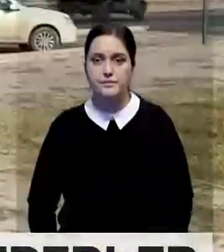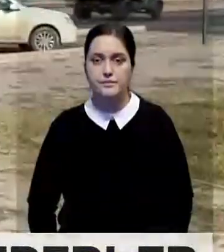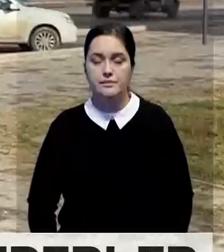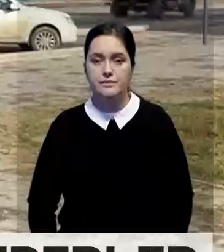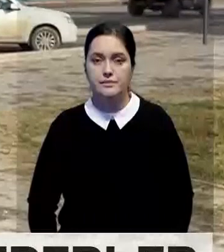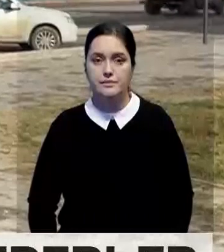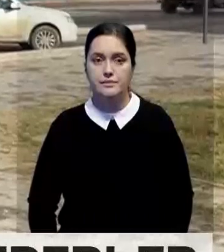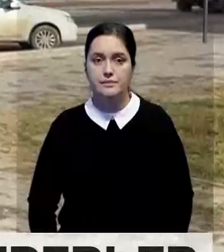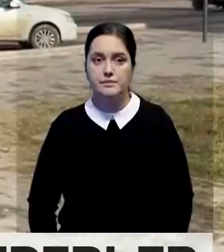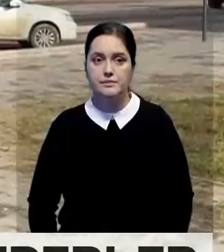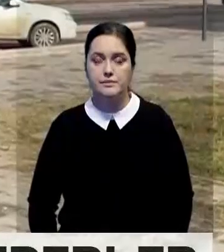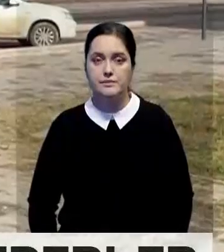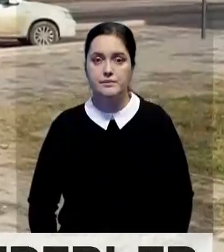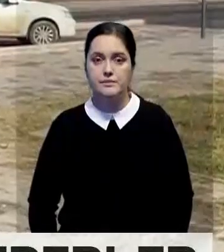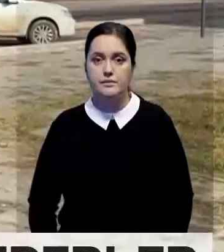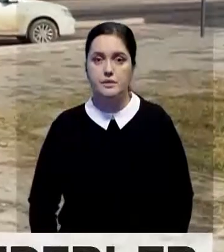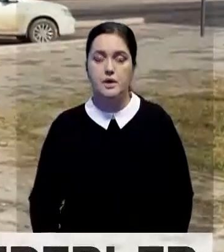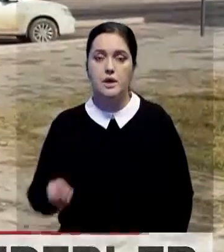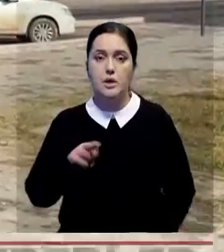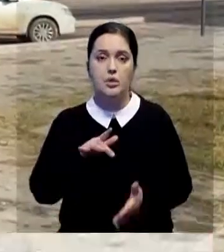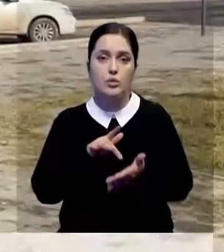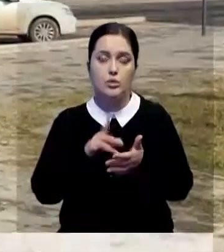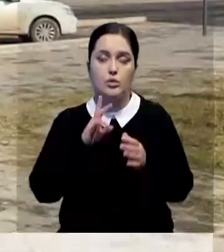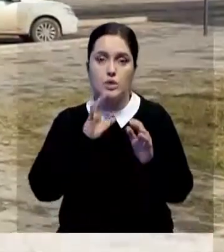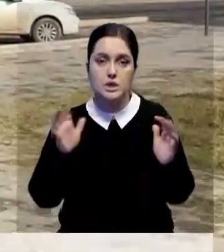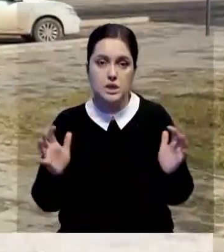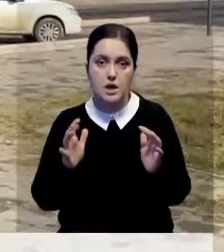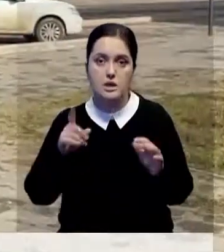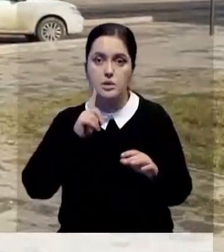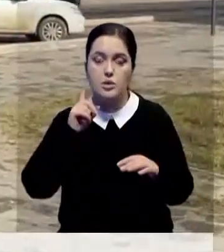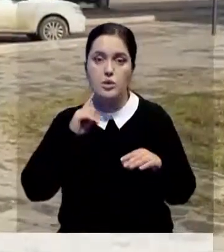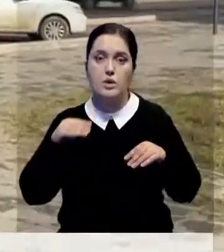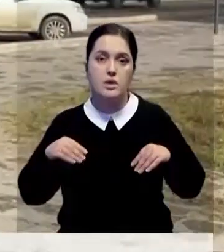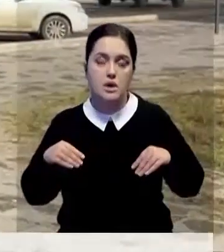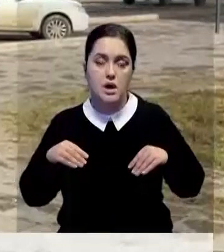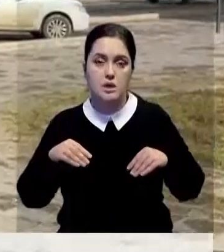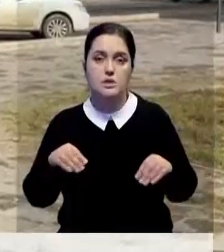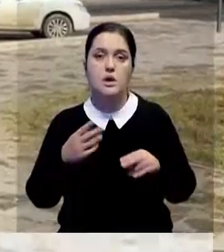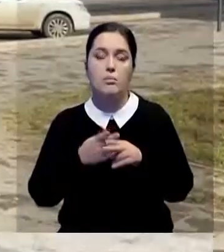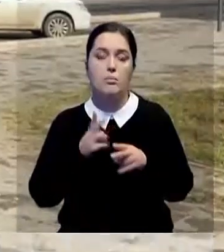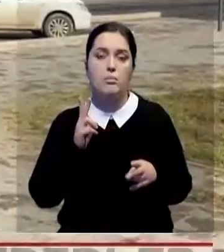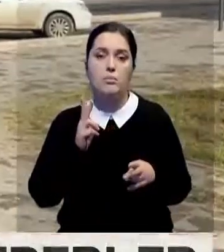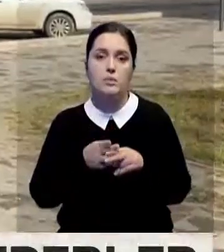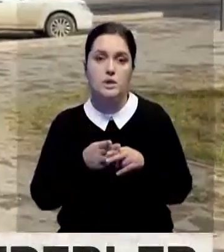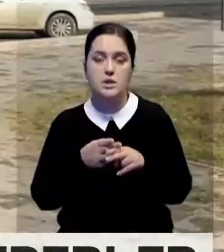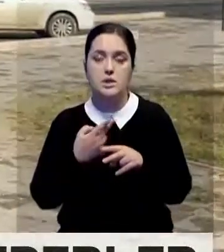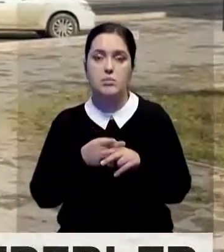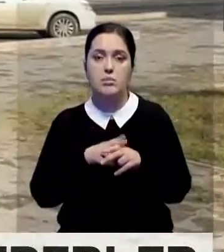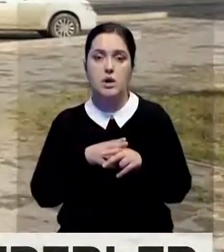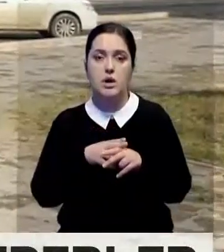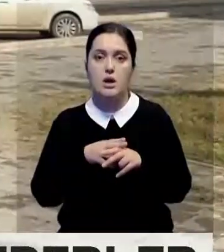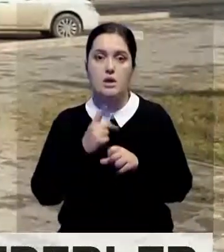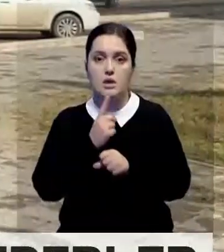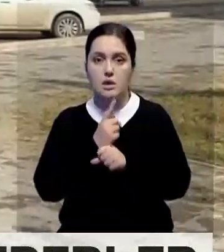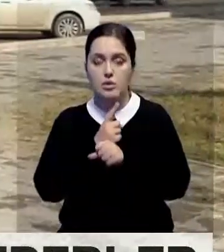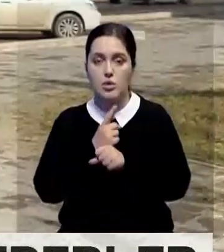Прежде всего мы должны для города сохранять зеленые насаждения, то есть пресекать незаконную вырубку